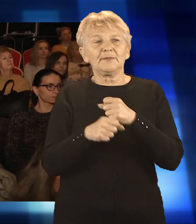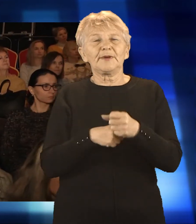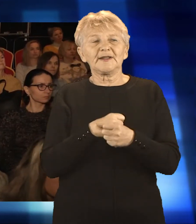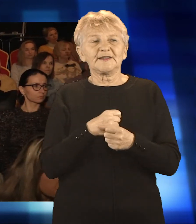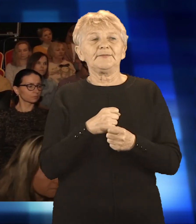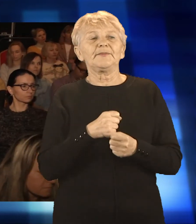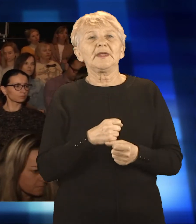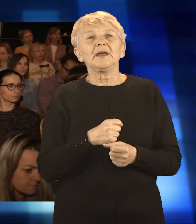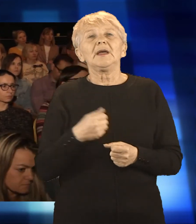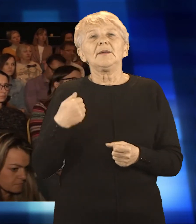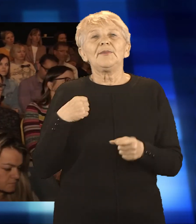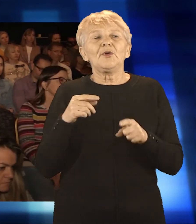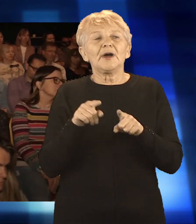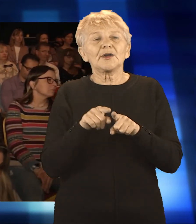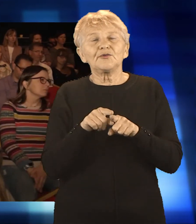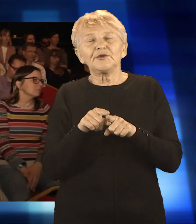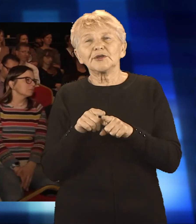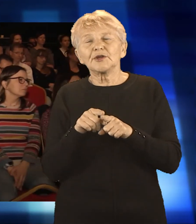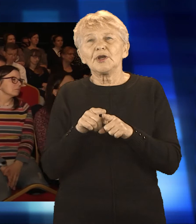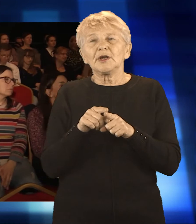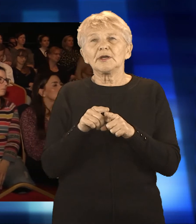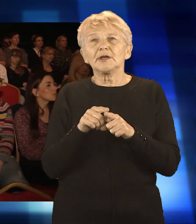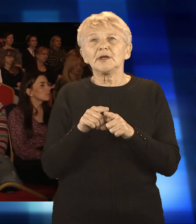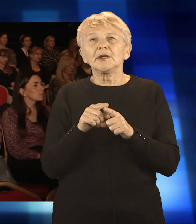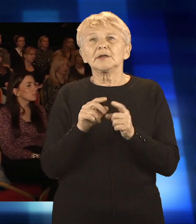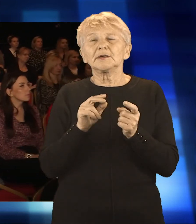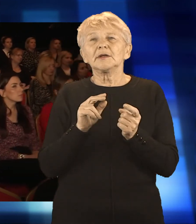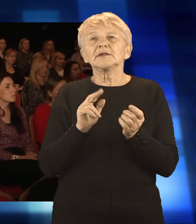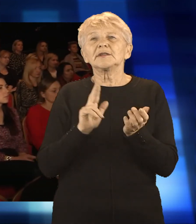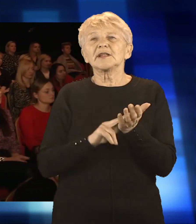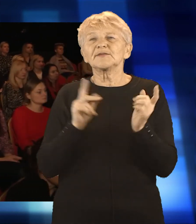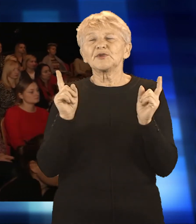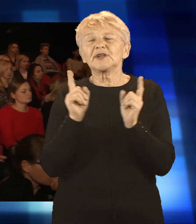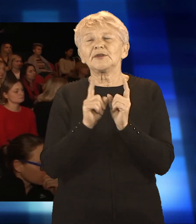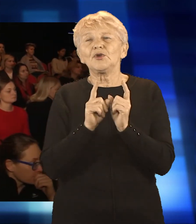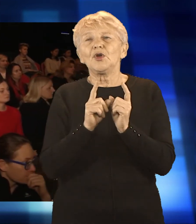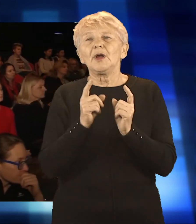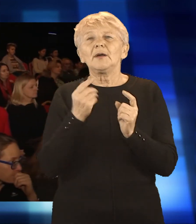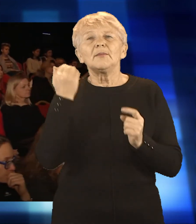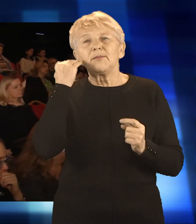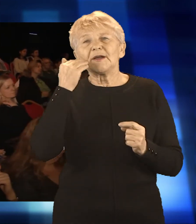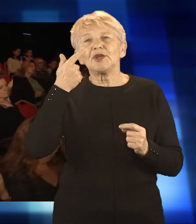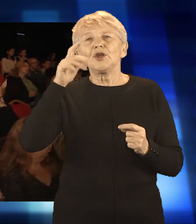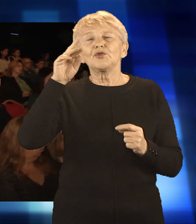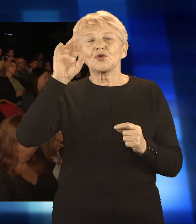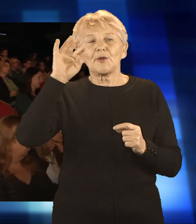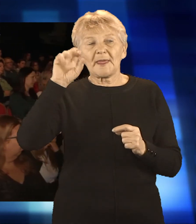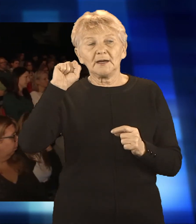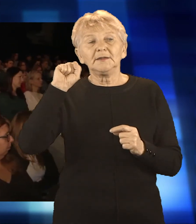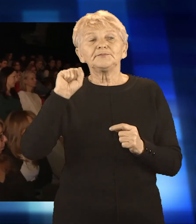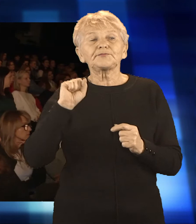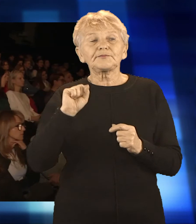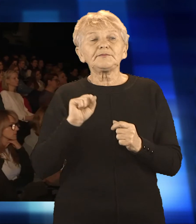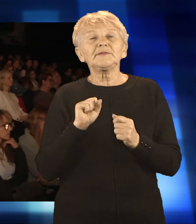biorących udział w debacie była także Dorota Kozłowska, nauczycielka z wieloletnim stażem, która jest uwielbiana przez dzieci w spektrum